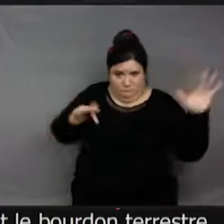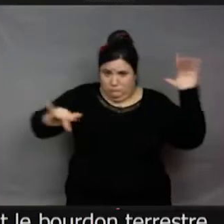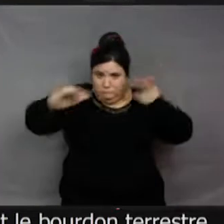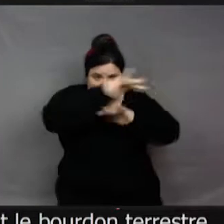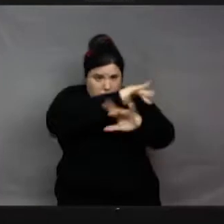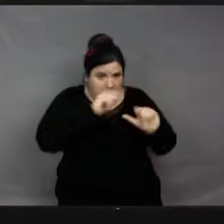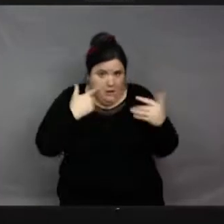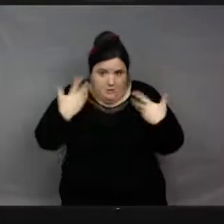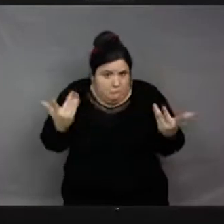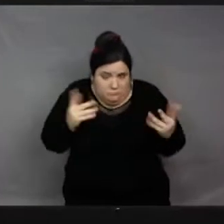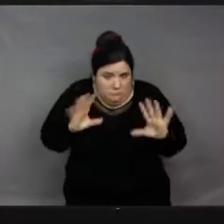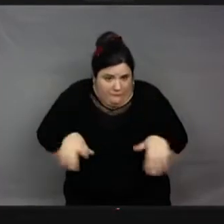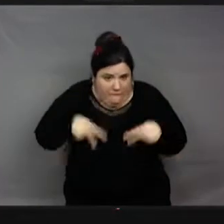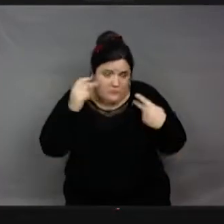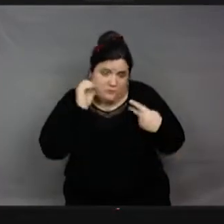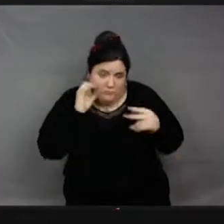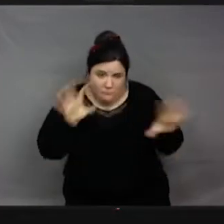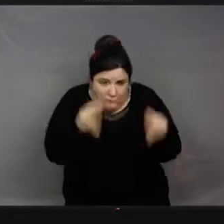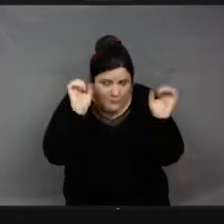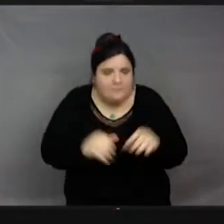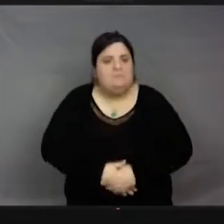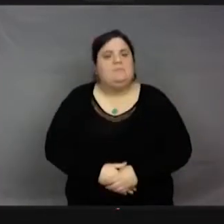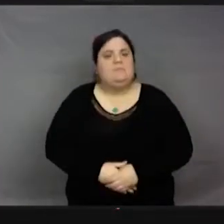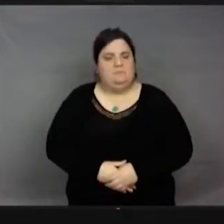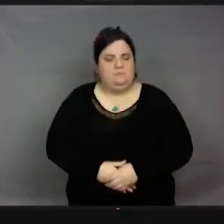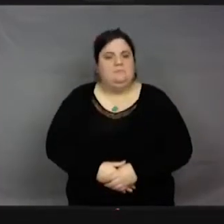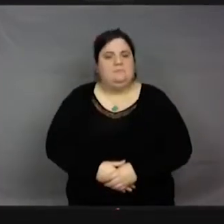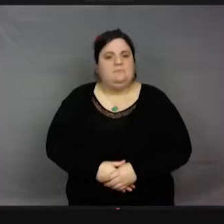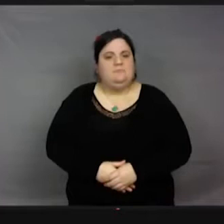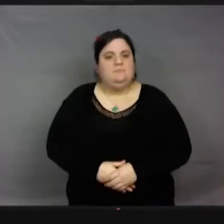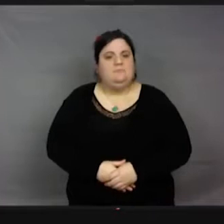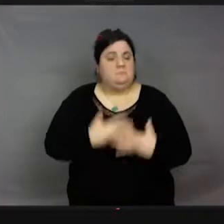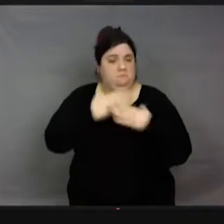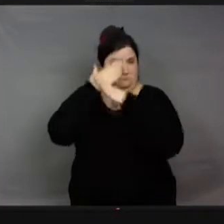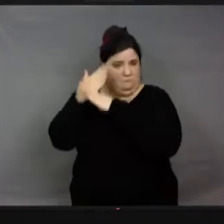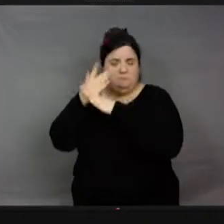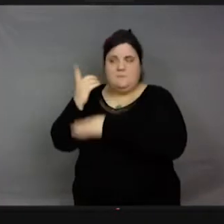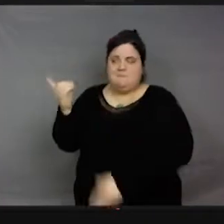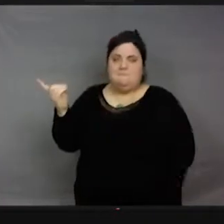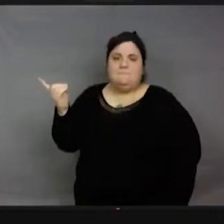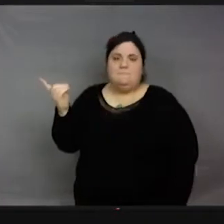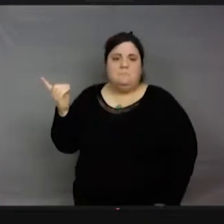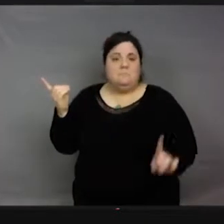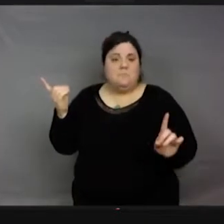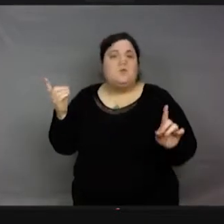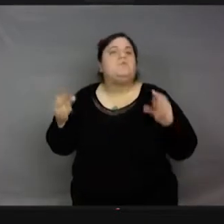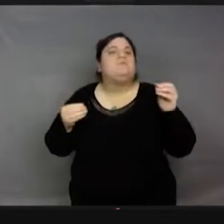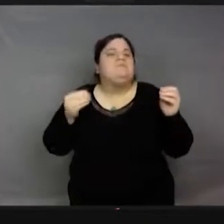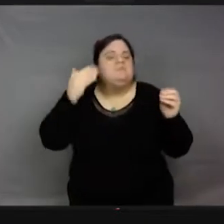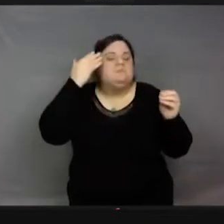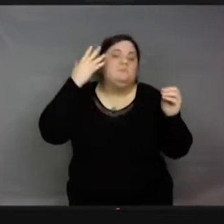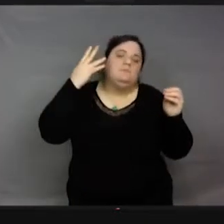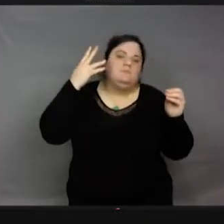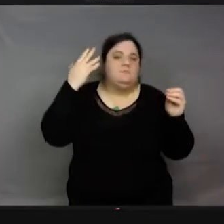Donc là, vous avez le déguisement bourdon. Vous avez même chez les insectes qu'on appelle des cousins qui viennent parfois à l'intérieur des maisons, mais c'est une autre